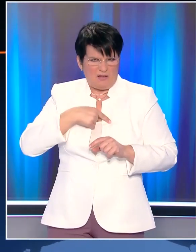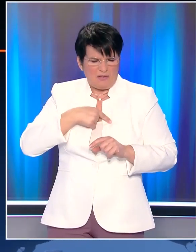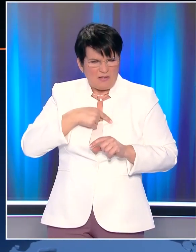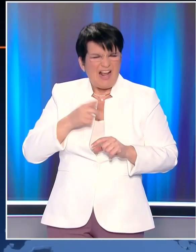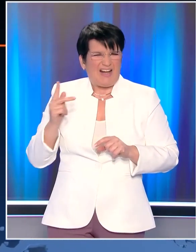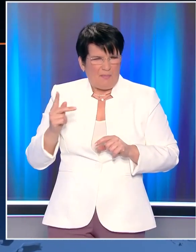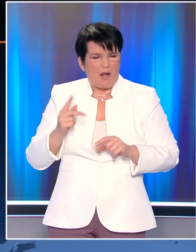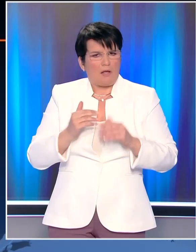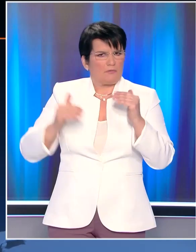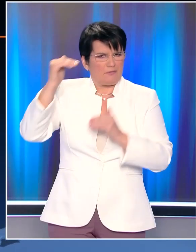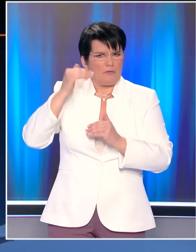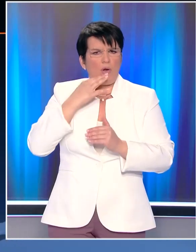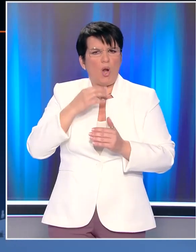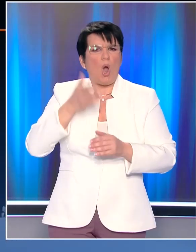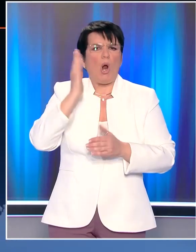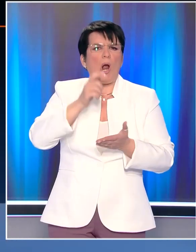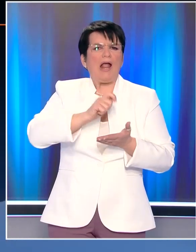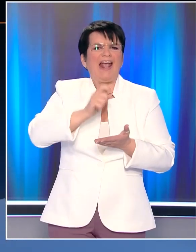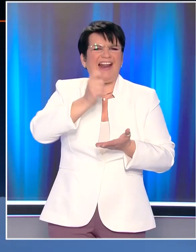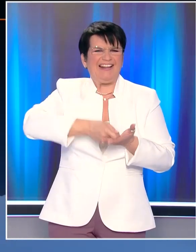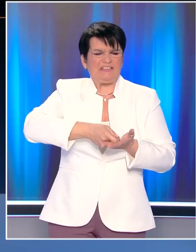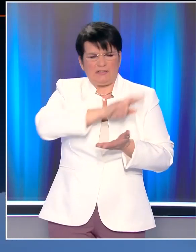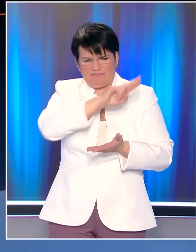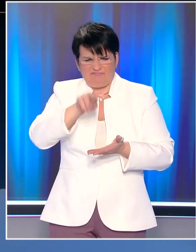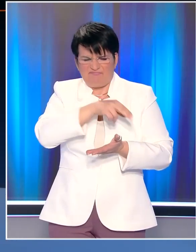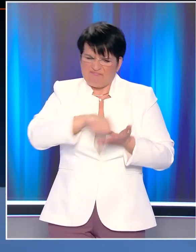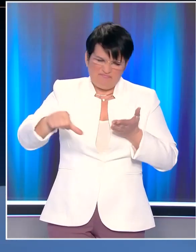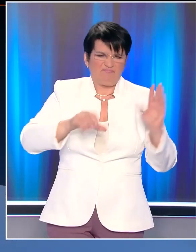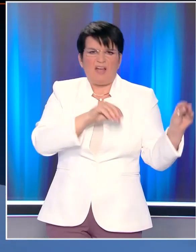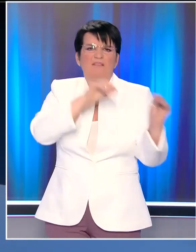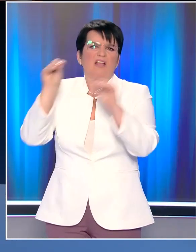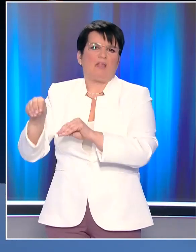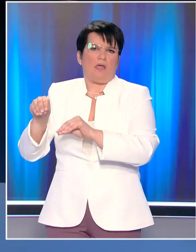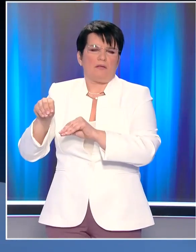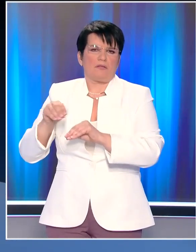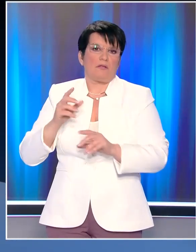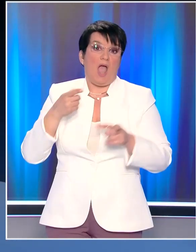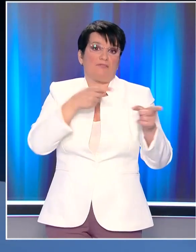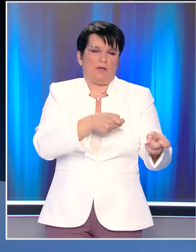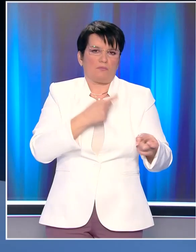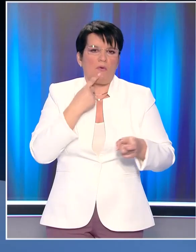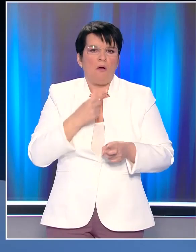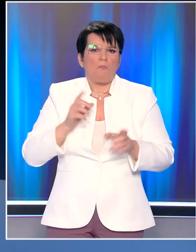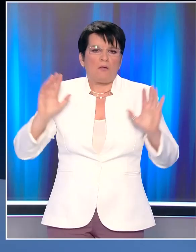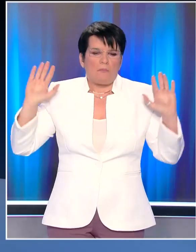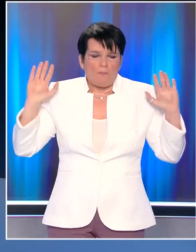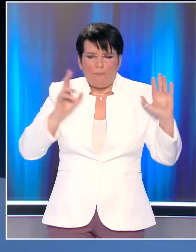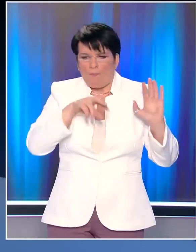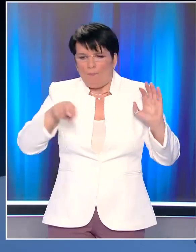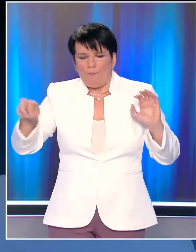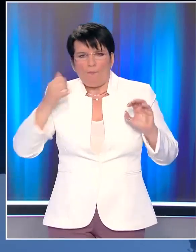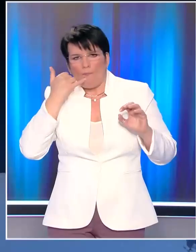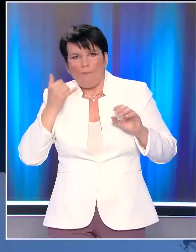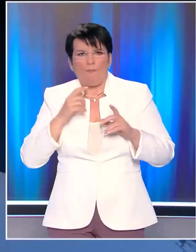Καραμαλάκη να σβηστεί η κλίση και να δεις που θα σε στείλω. Απευθυνόμενος στο πρόσωπό μου και απομακρύνθηκε προκειμένου να μιλήσει στο τηλέφωνο. Και